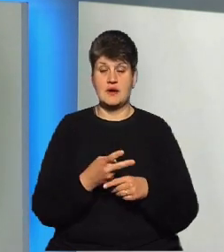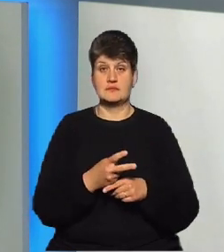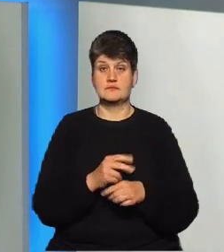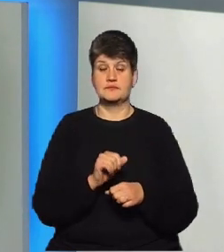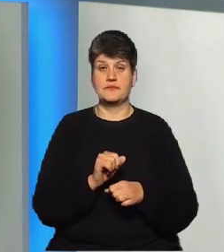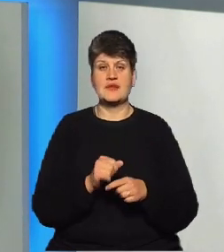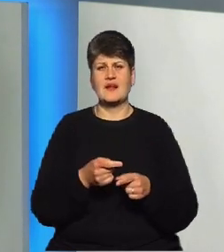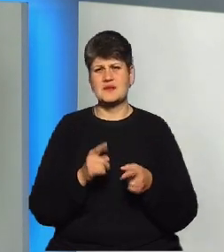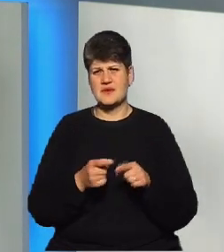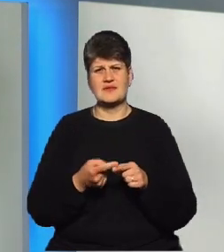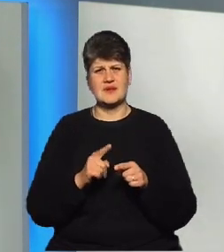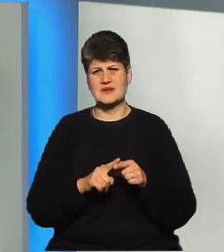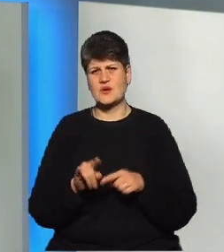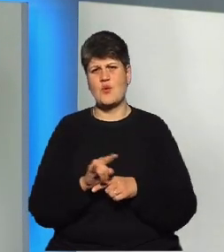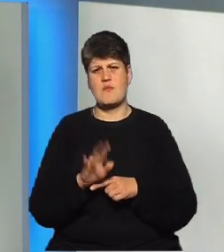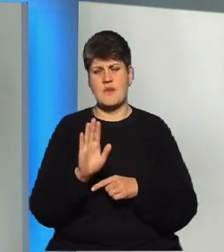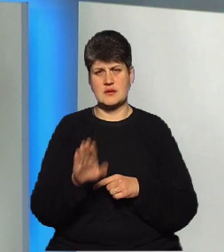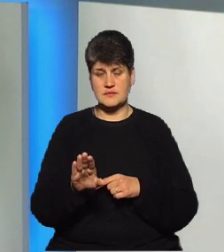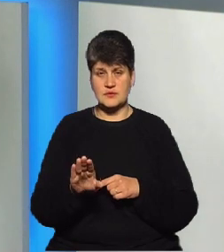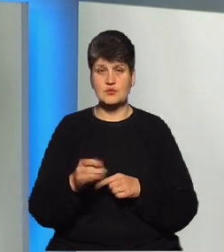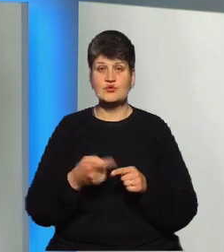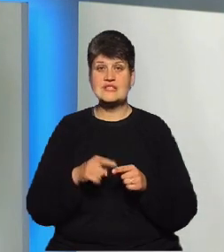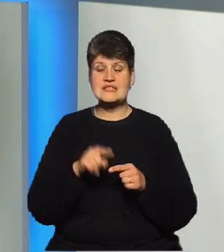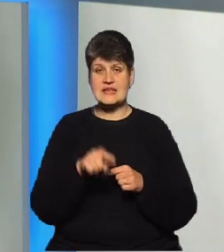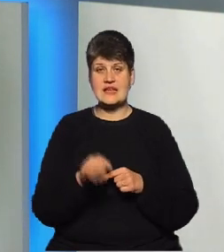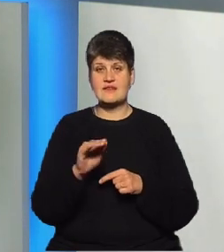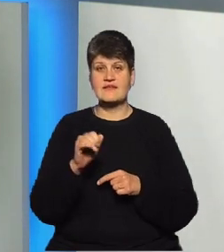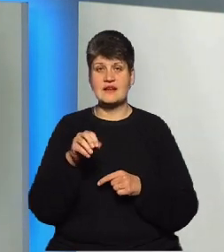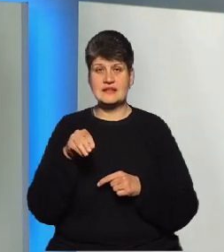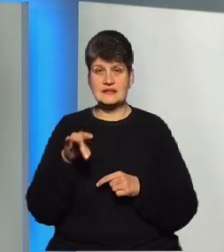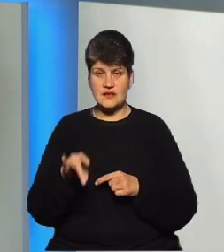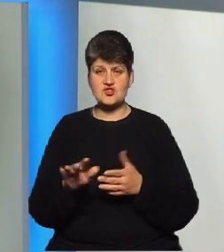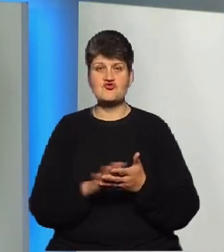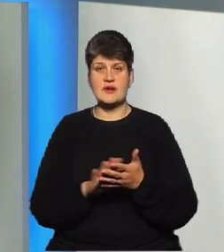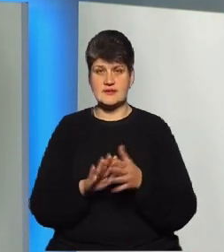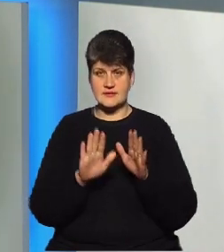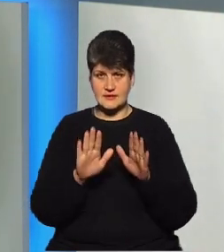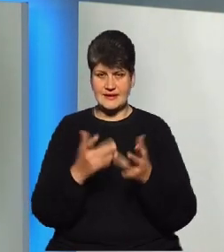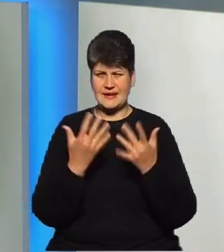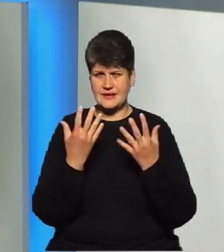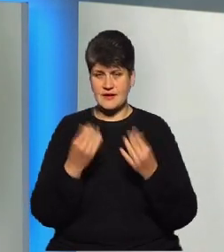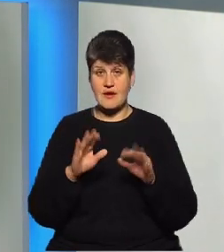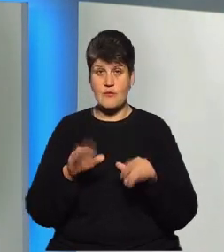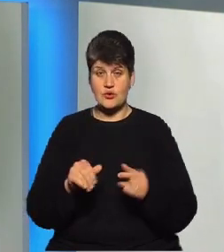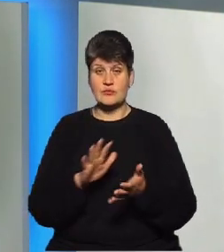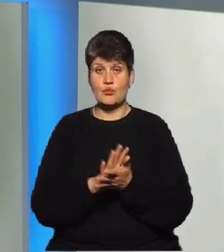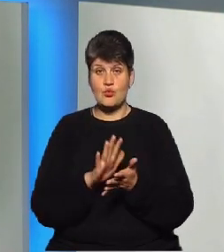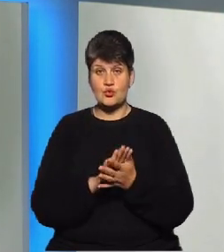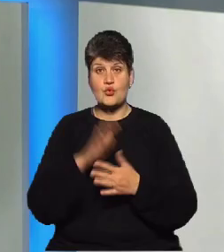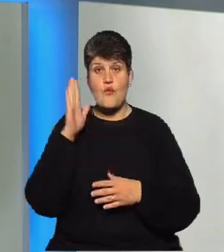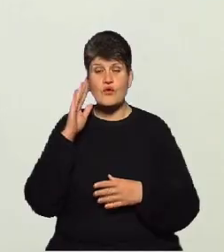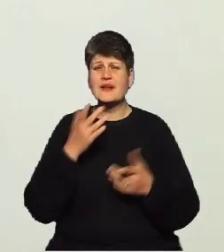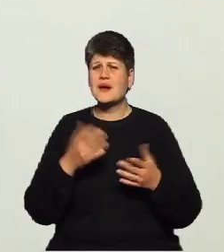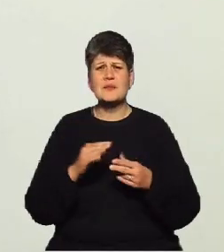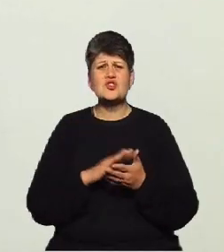візуальний обман, тому що цей фільтр, він певно кількість днів чистить, після того він починає забруднювати воду, яка би чиста вона не йшла,